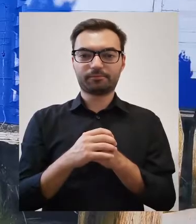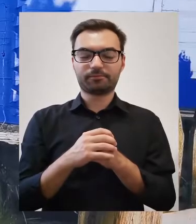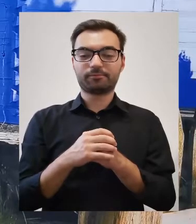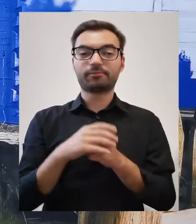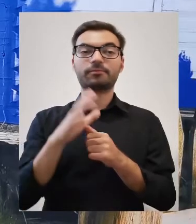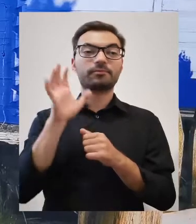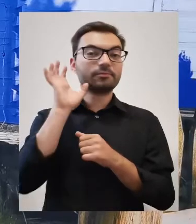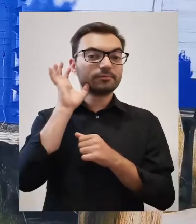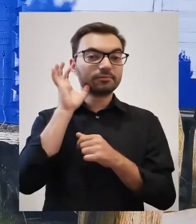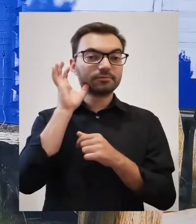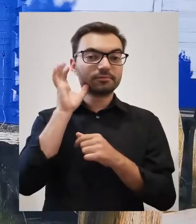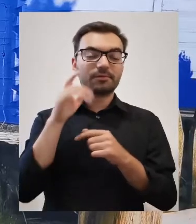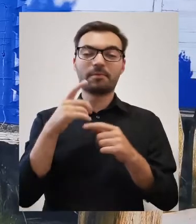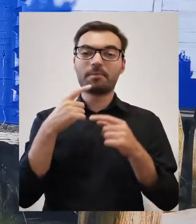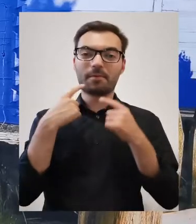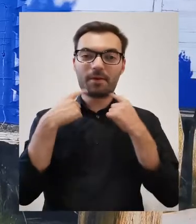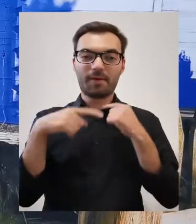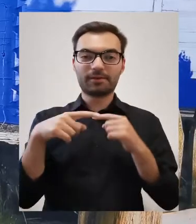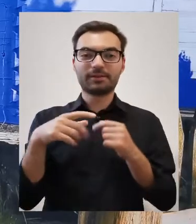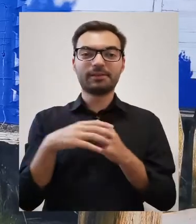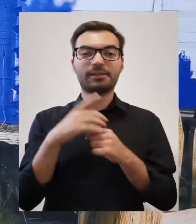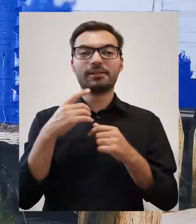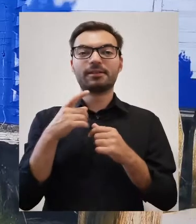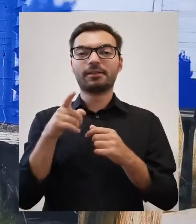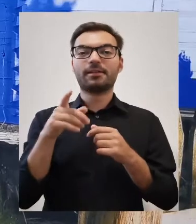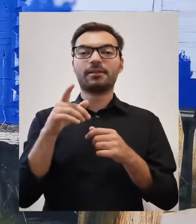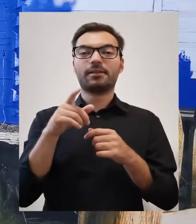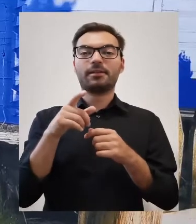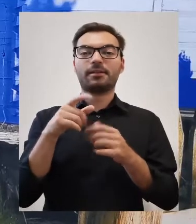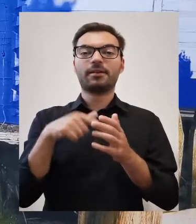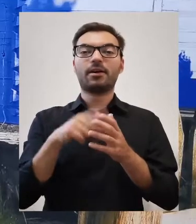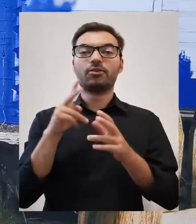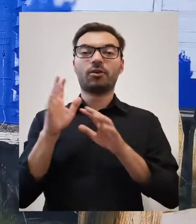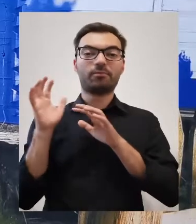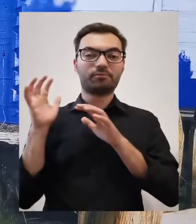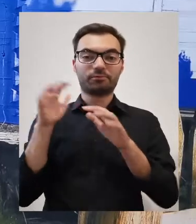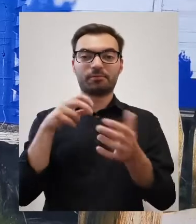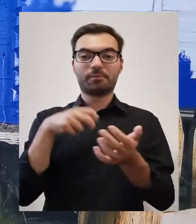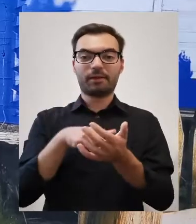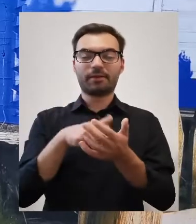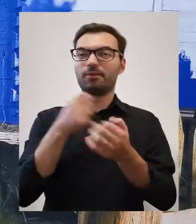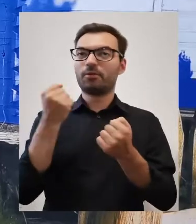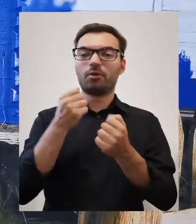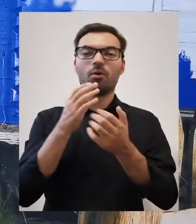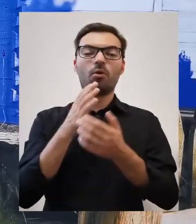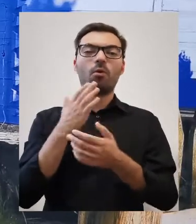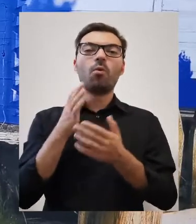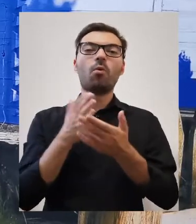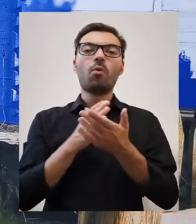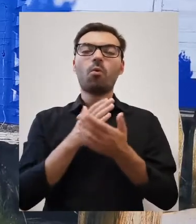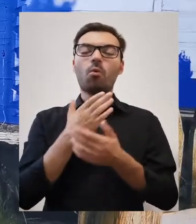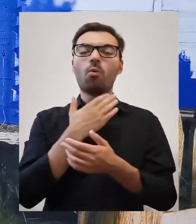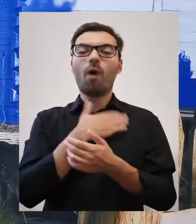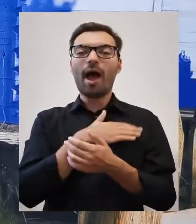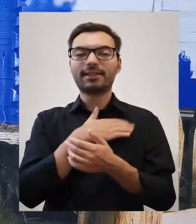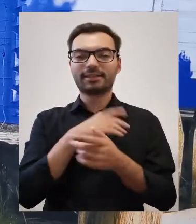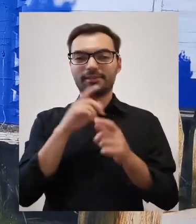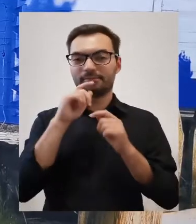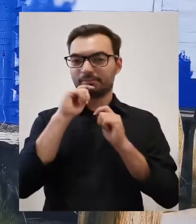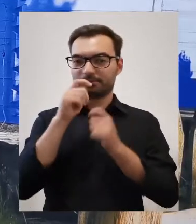krążyły wieści, że są tam obdarzani niemal takimi łaskami,